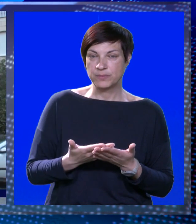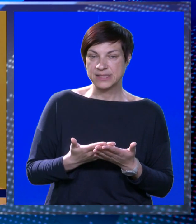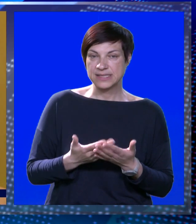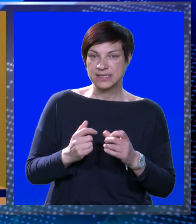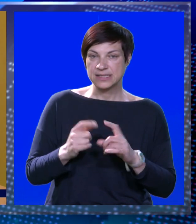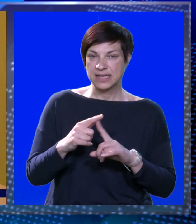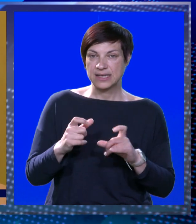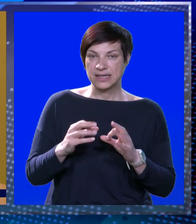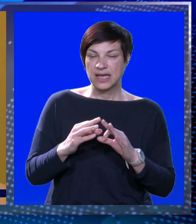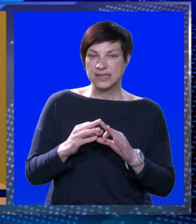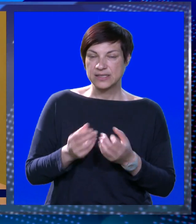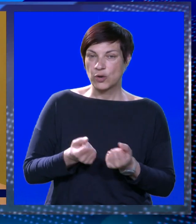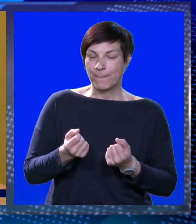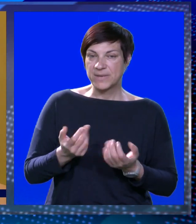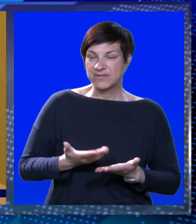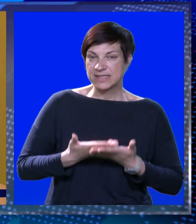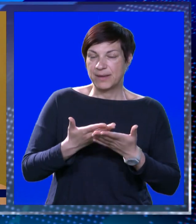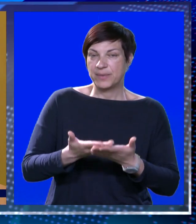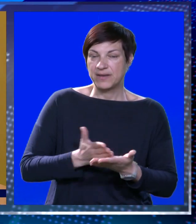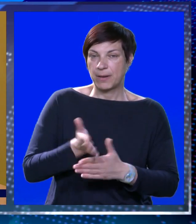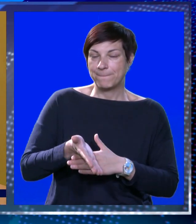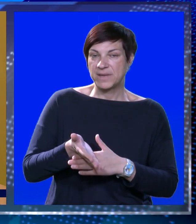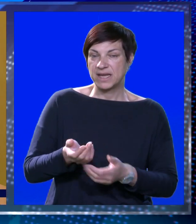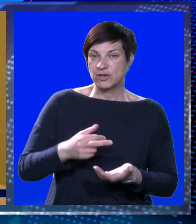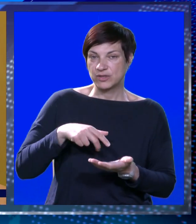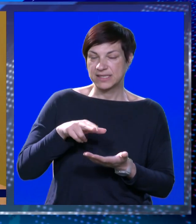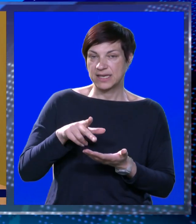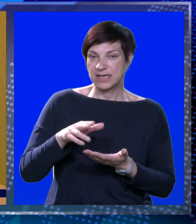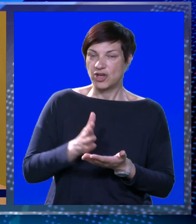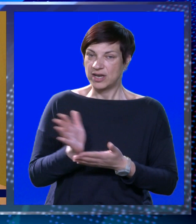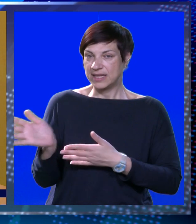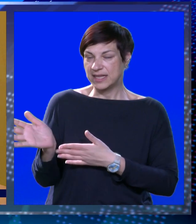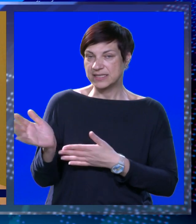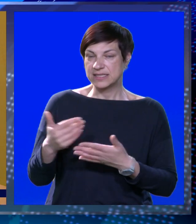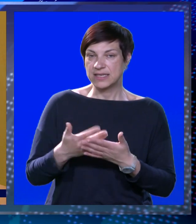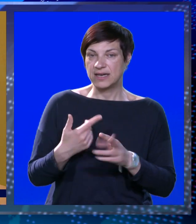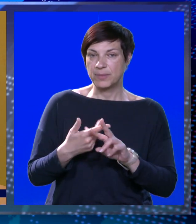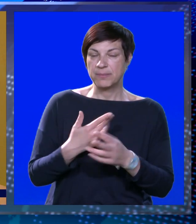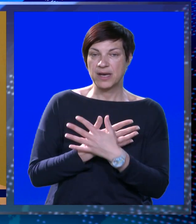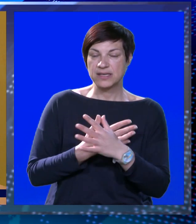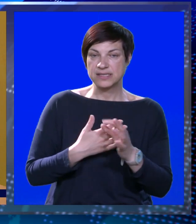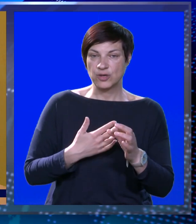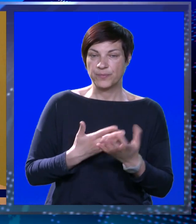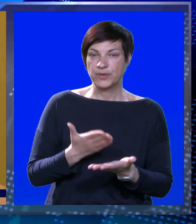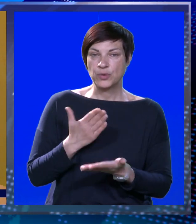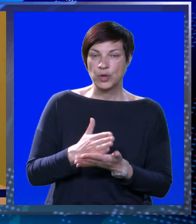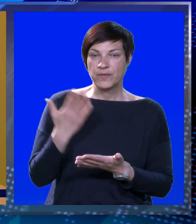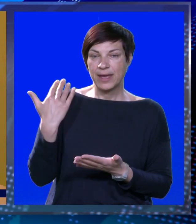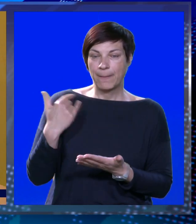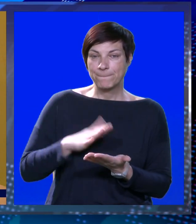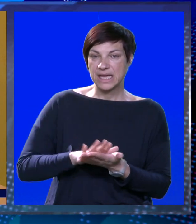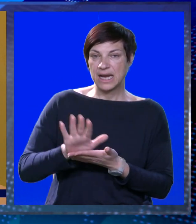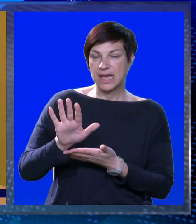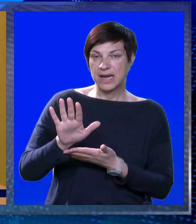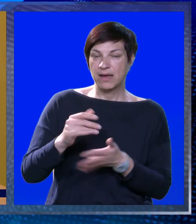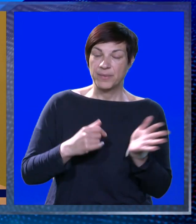saniteskog prevoza i prevezili su me preko skalina, to je ona desna strana doma zdravlja prema HZ Zovu. Tu je uvijek bila